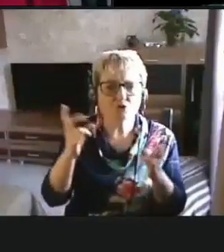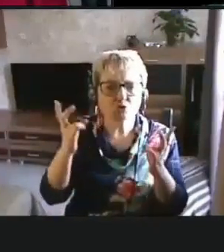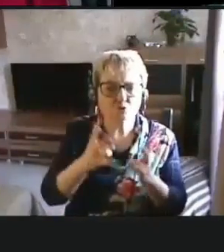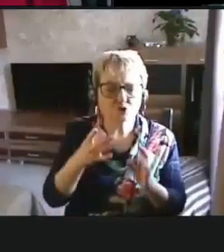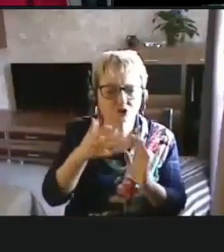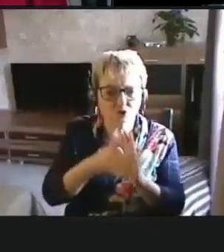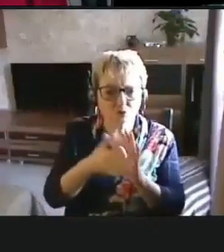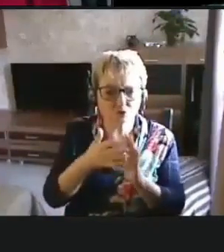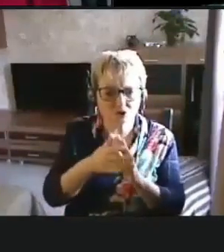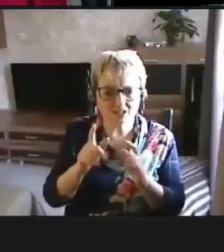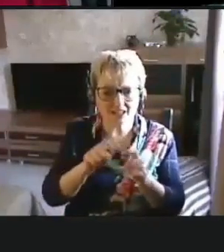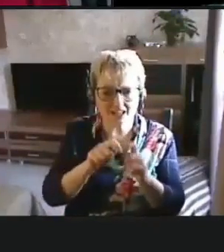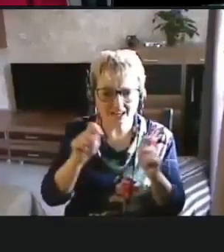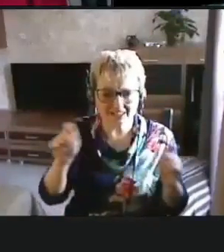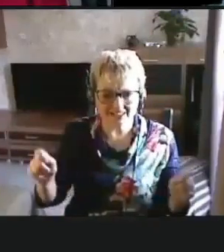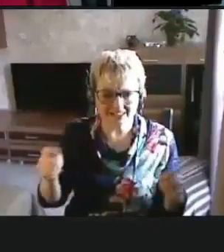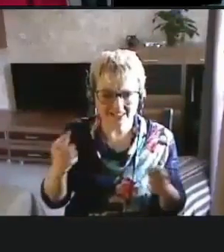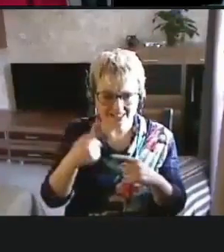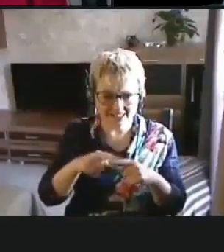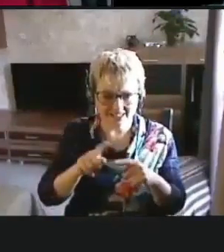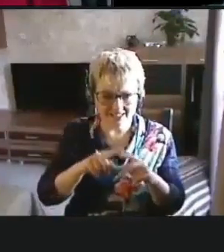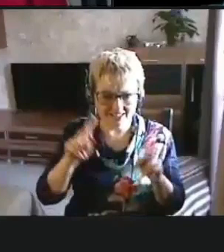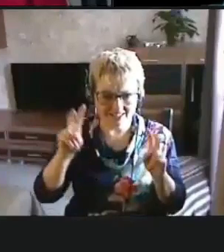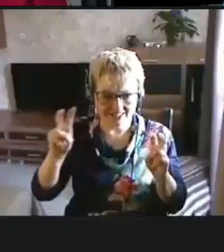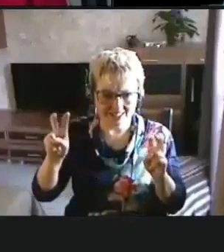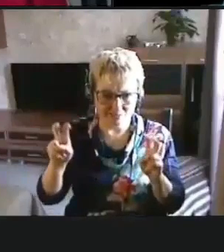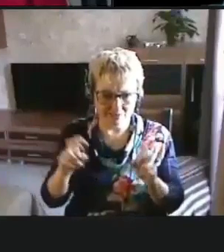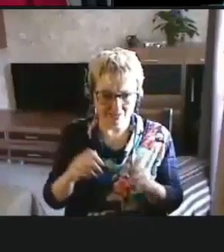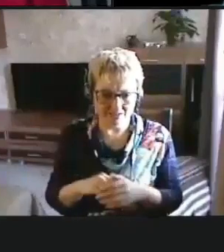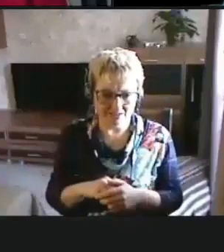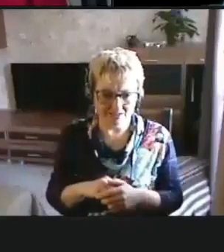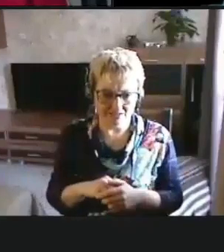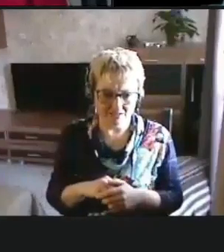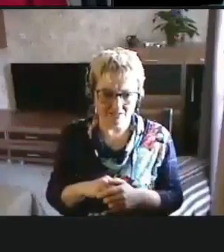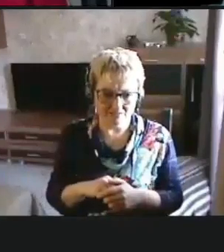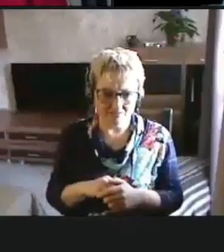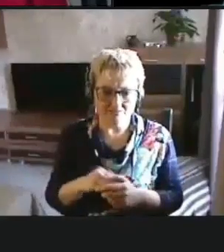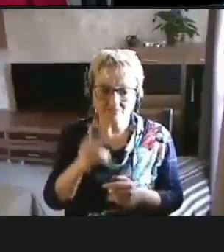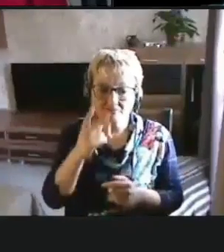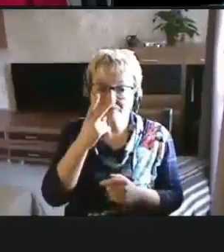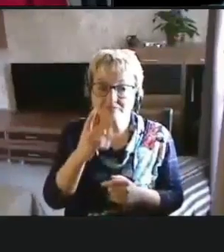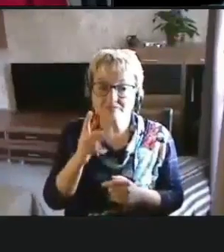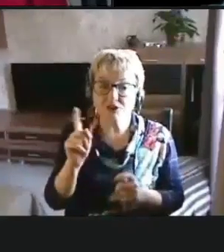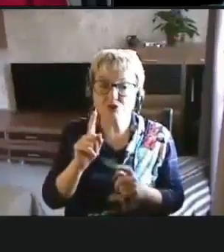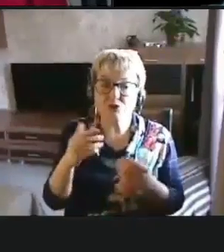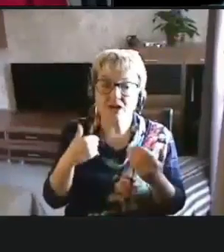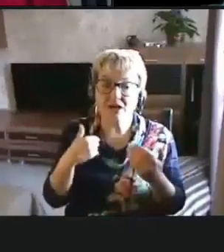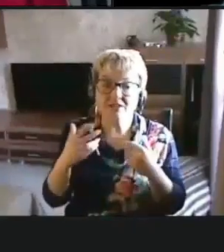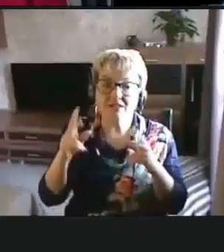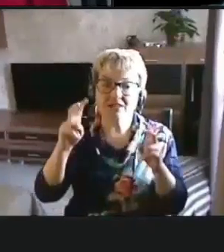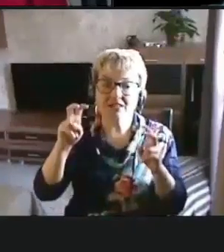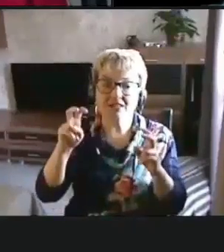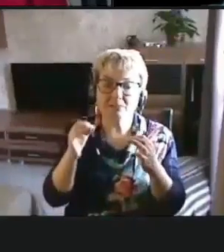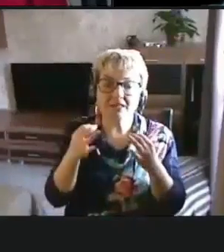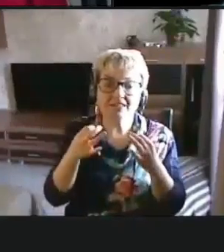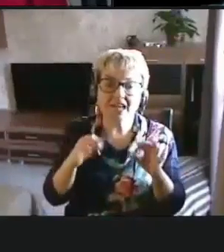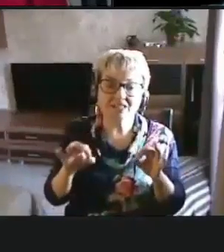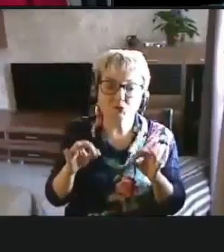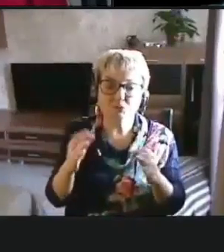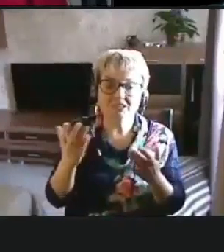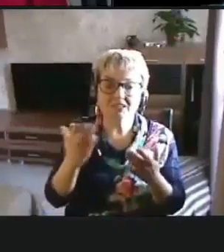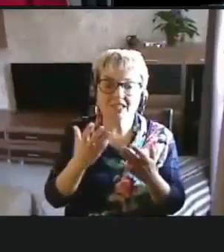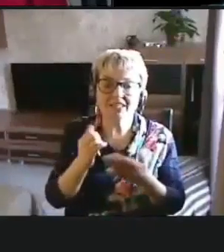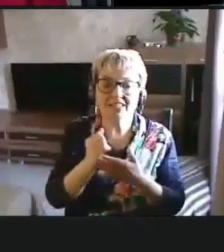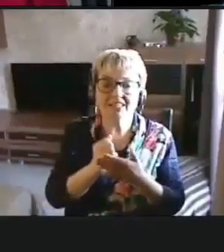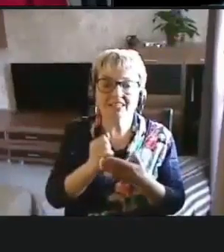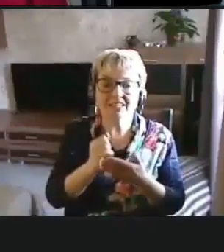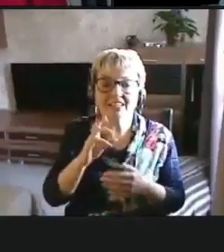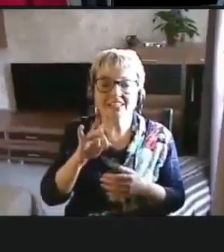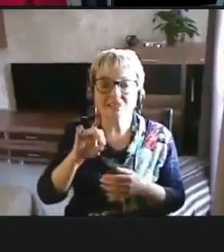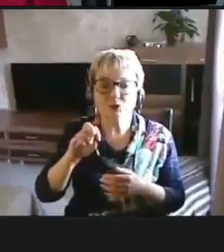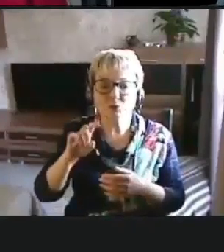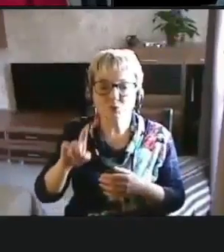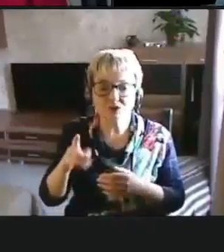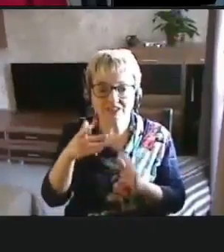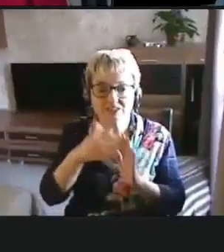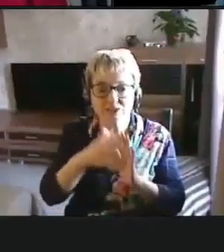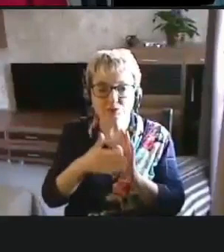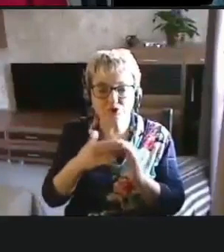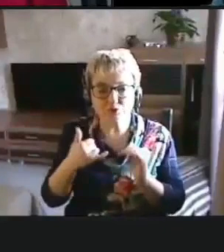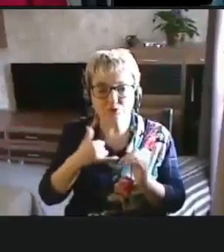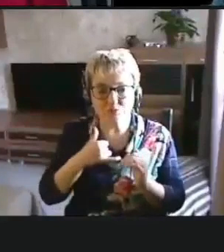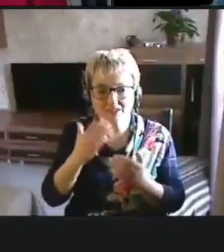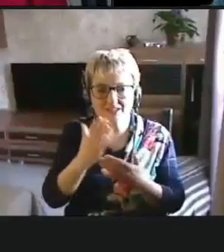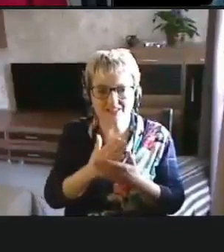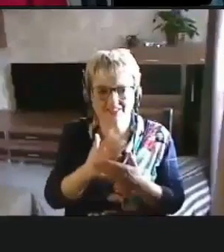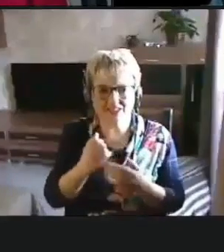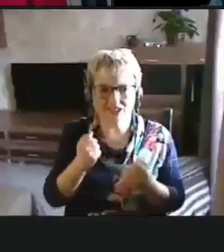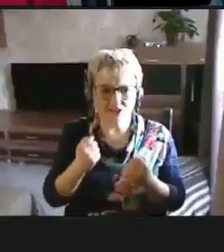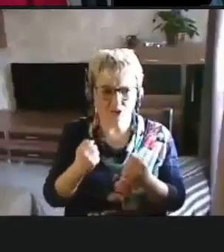изучить для раскрытия вот этой темы? Смотрите, что касается темы доступности и какие ресурсы изучать, вот у меня есть